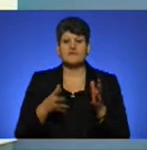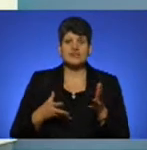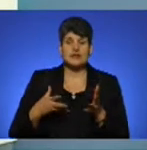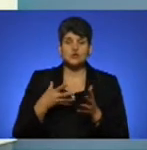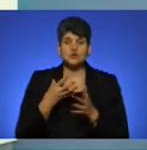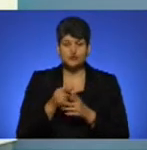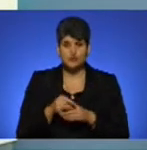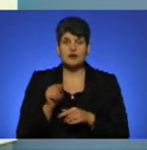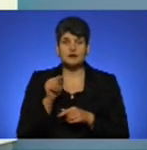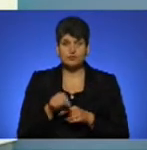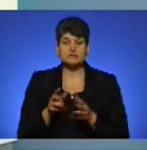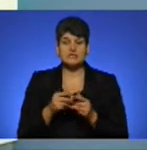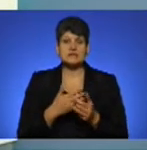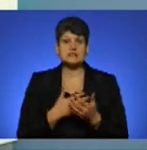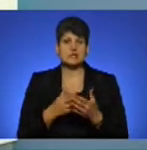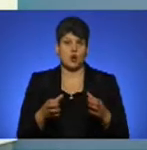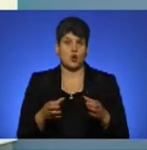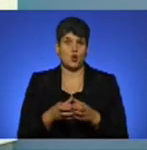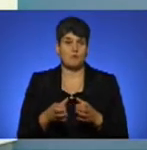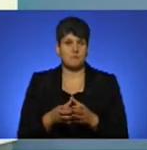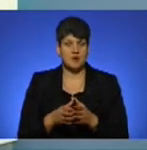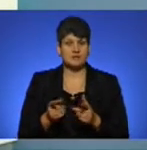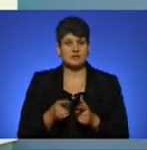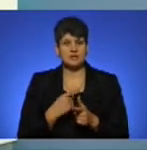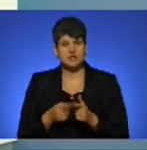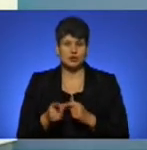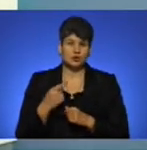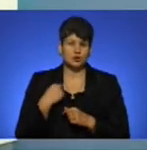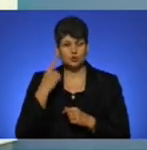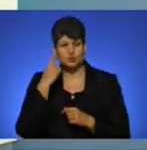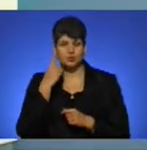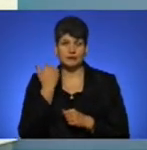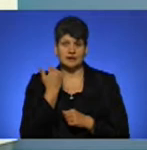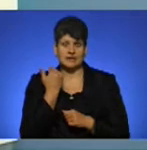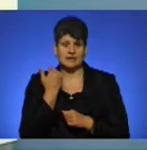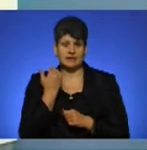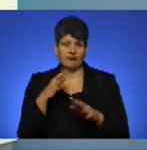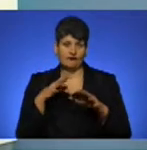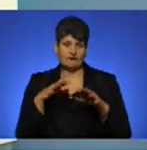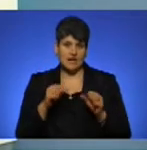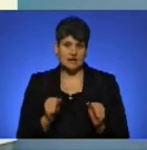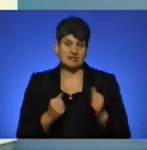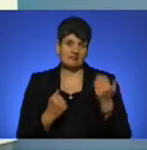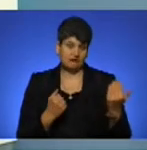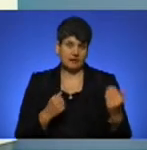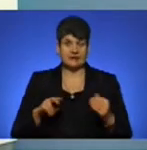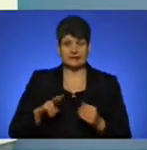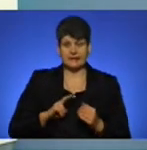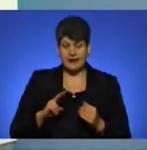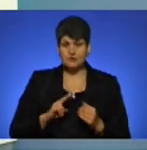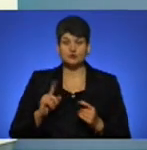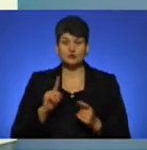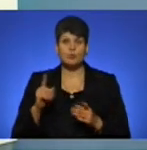в тому числі і з громад. Чи думали власники ви як директор над тим, аби